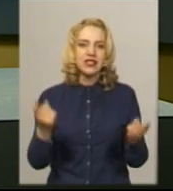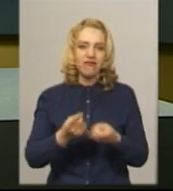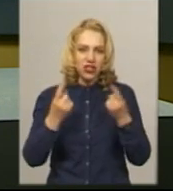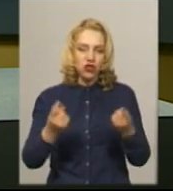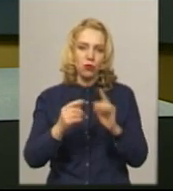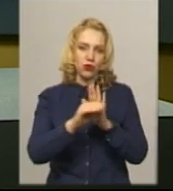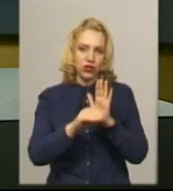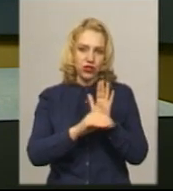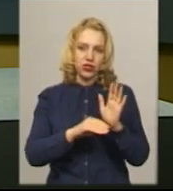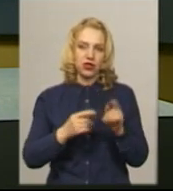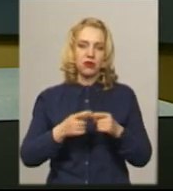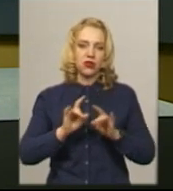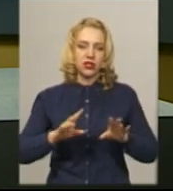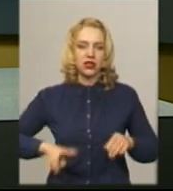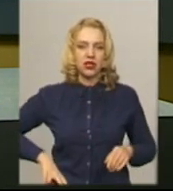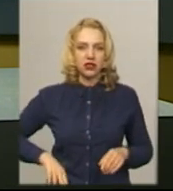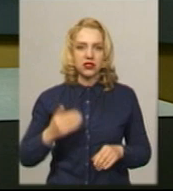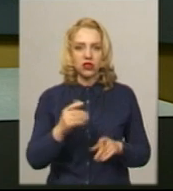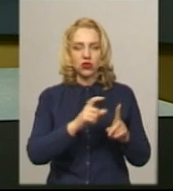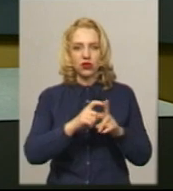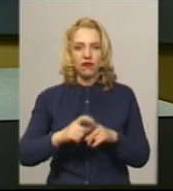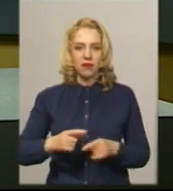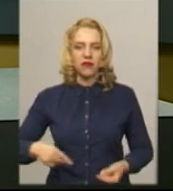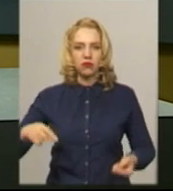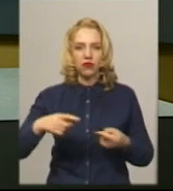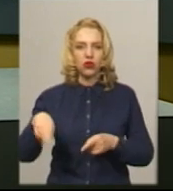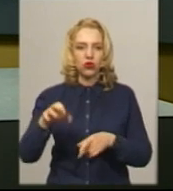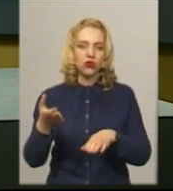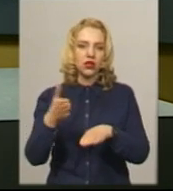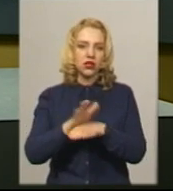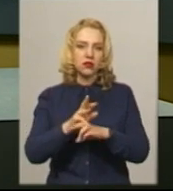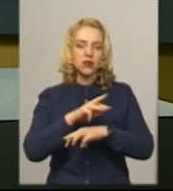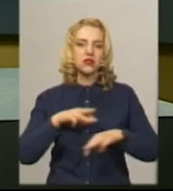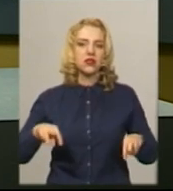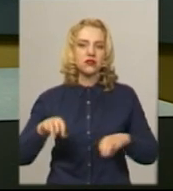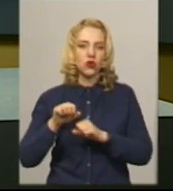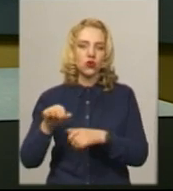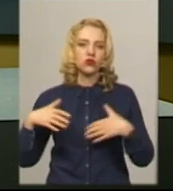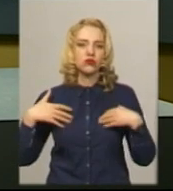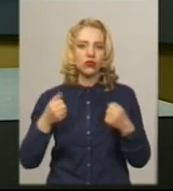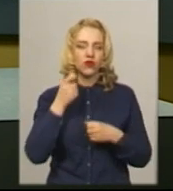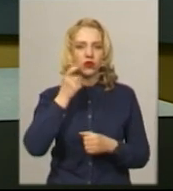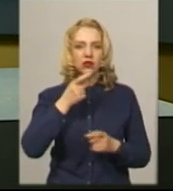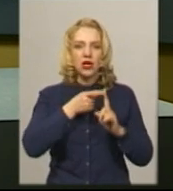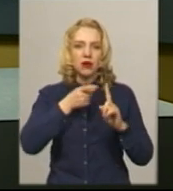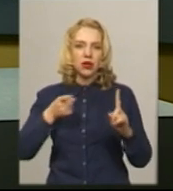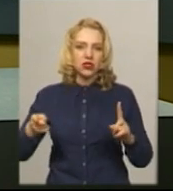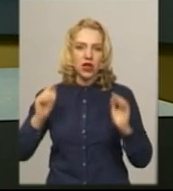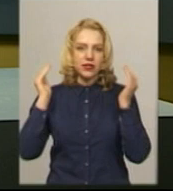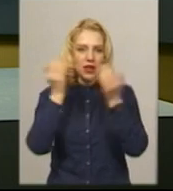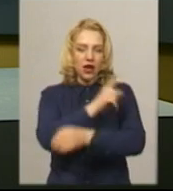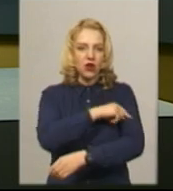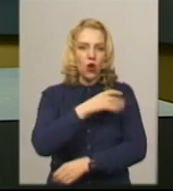його директор В'ячеслав Мороз. За його словами, відповідно до наказу Міністерства охорони здоров'я України, під час карантину